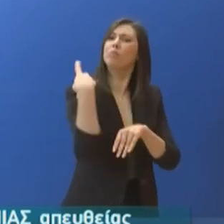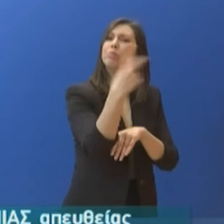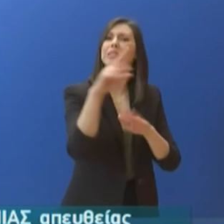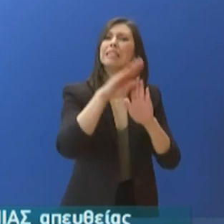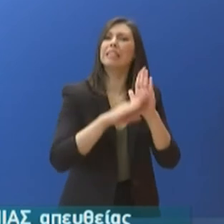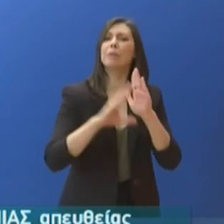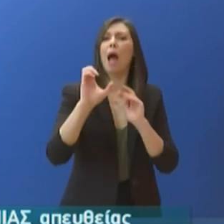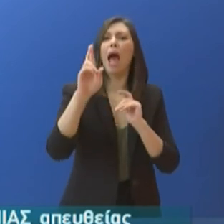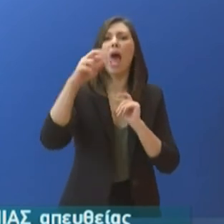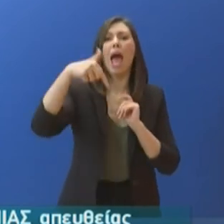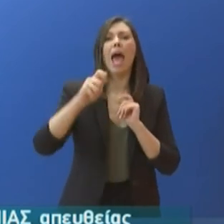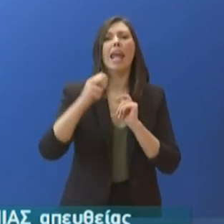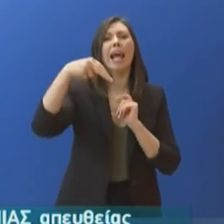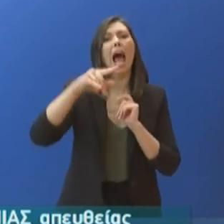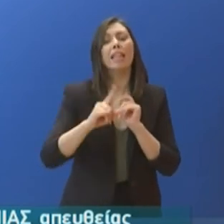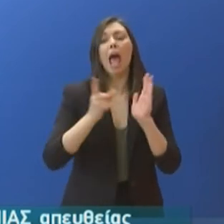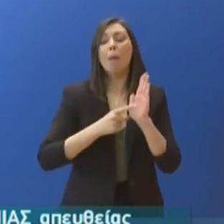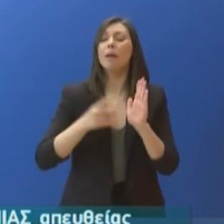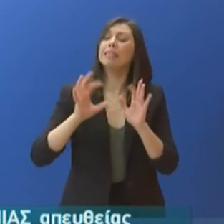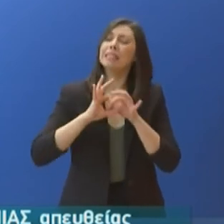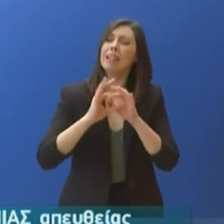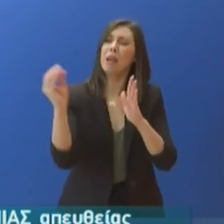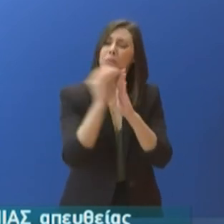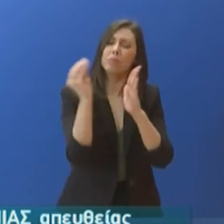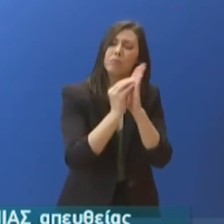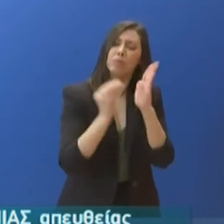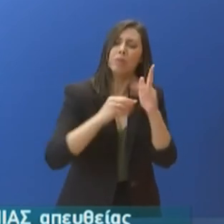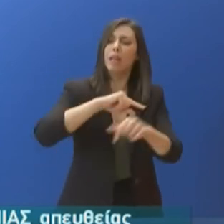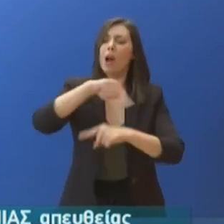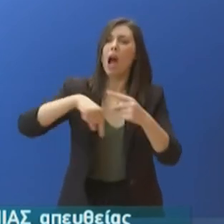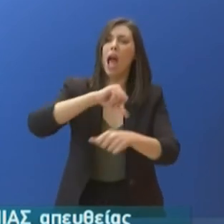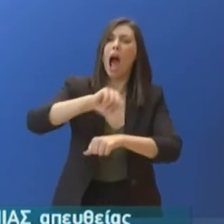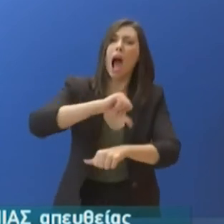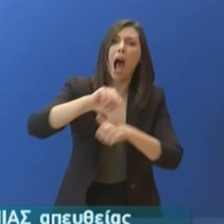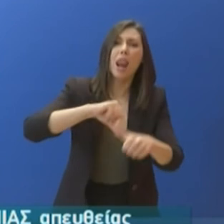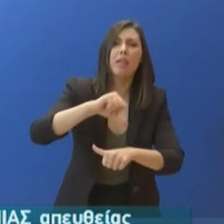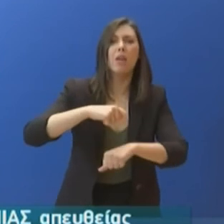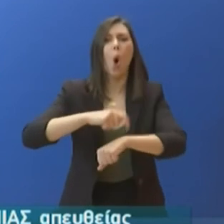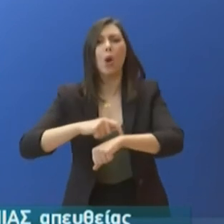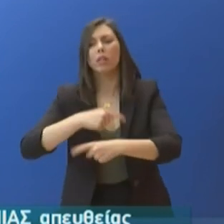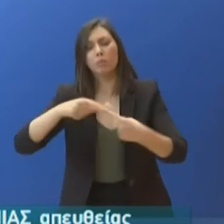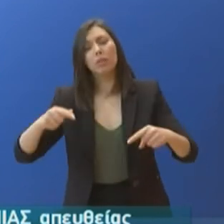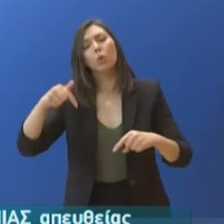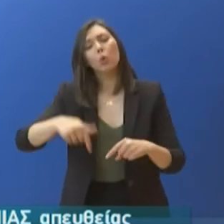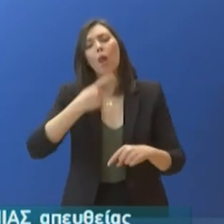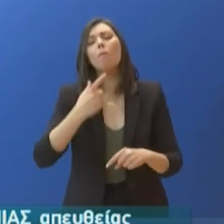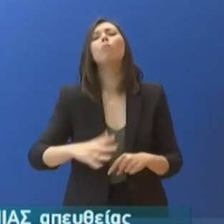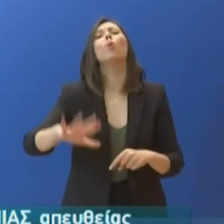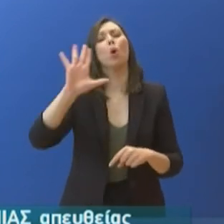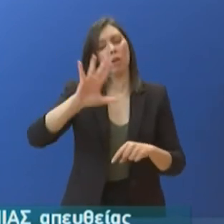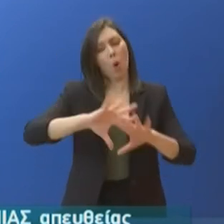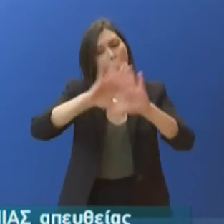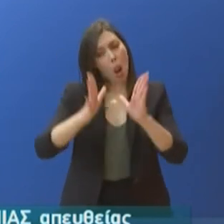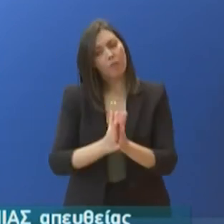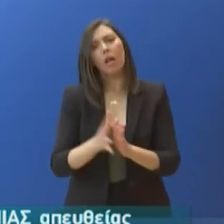καθώς και η υπερροριακή επασχόληση κάθε μήνα θα καταχωρούνται κατά το πρώτο δεκαήμερο του επόμενου. Επειδή όμως η κατάσταση εξελίσσεται,